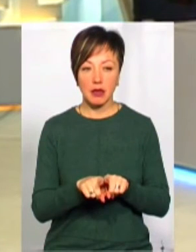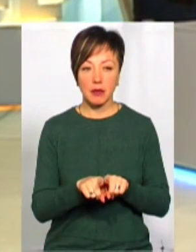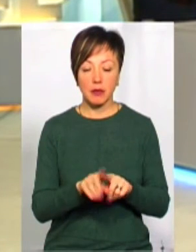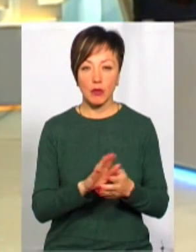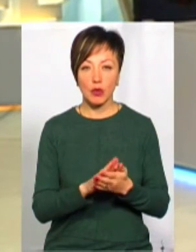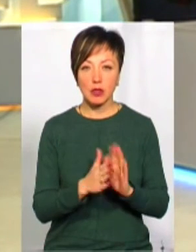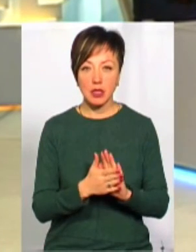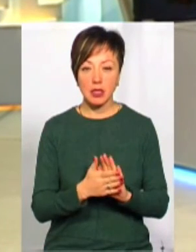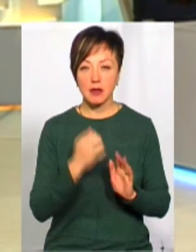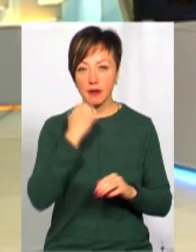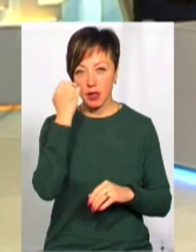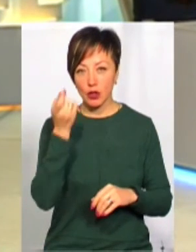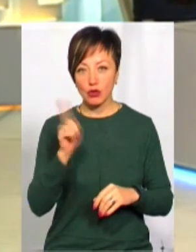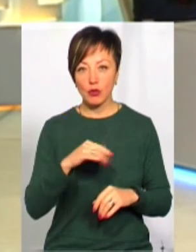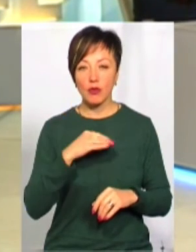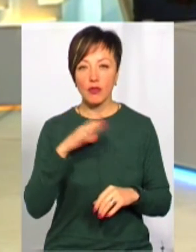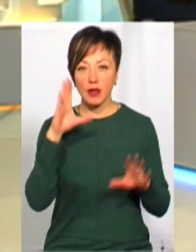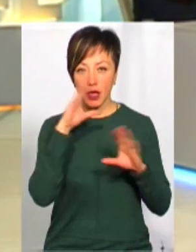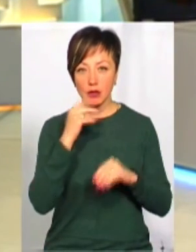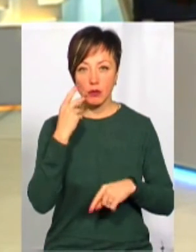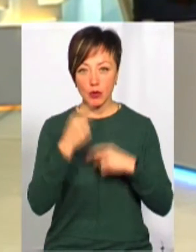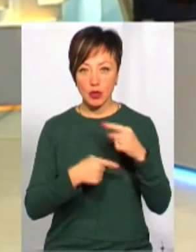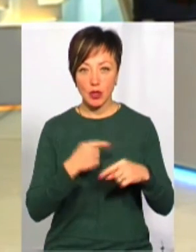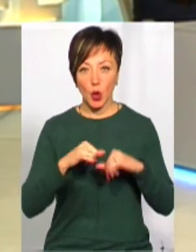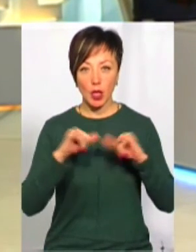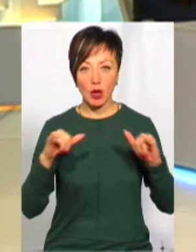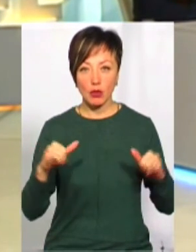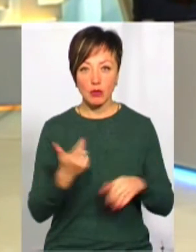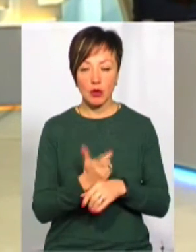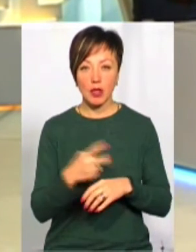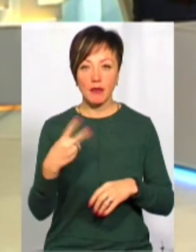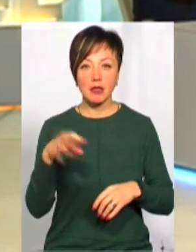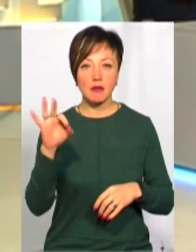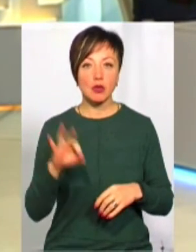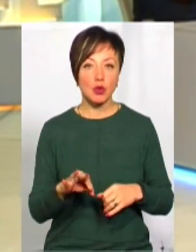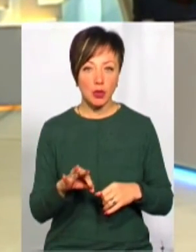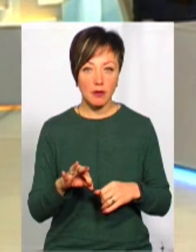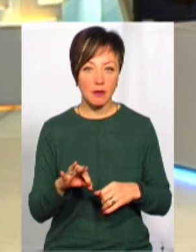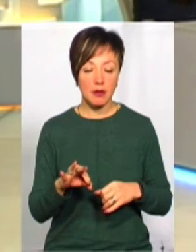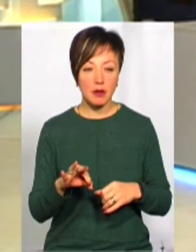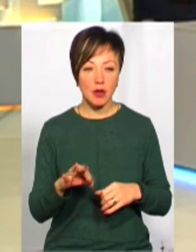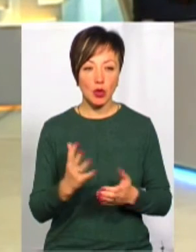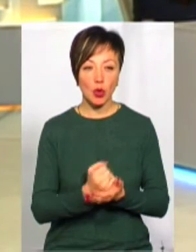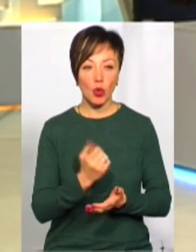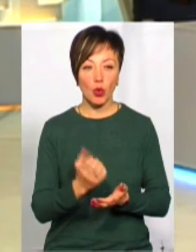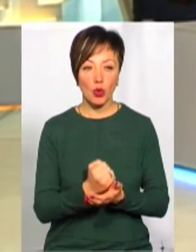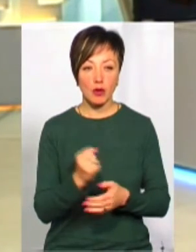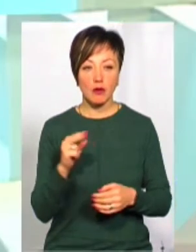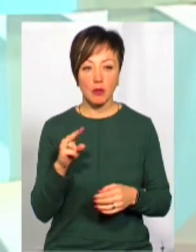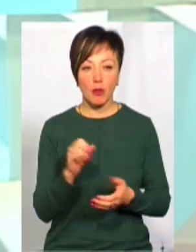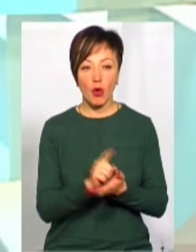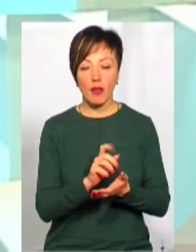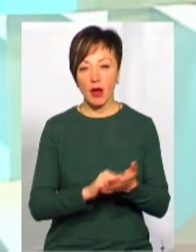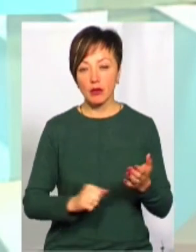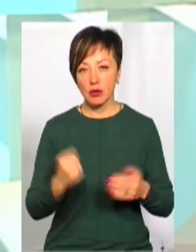позицій, завдяки чому вдається постійно нарощувати понад 20% доходів по